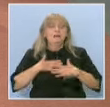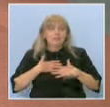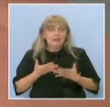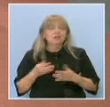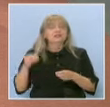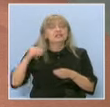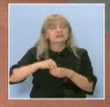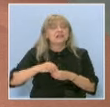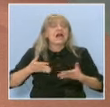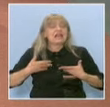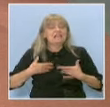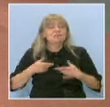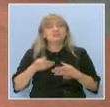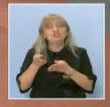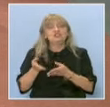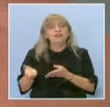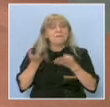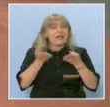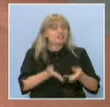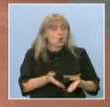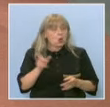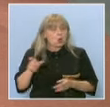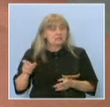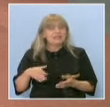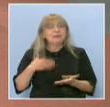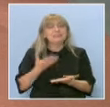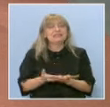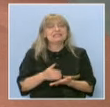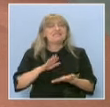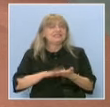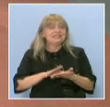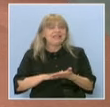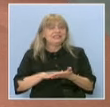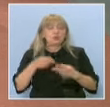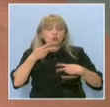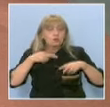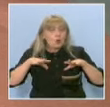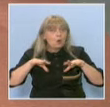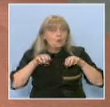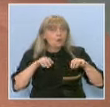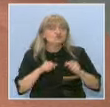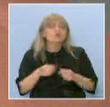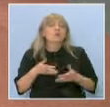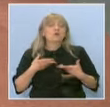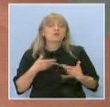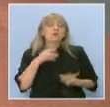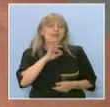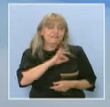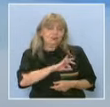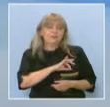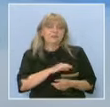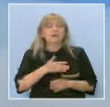Радвам се, че бяхте наши гости и че представихте тези данни от поручването и ви пожелавам успех. Благодаря.